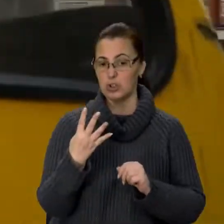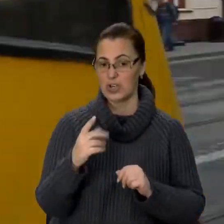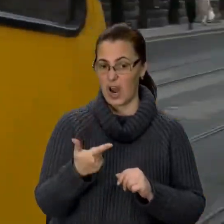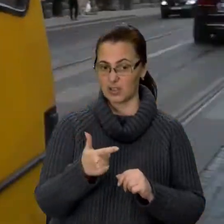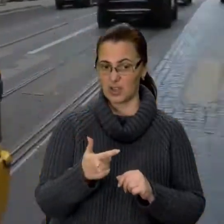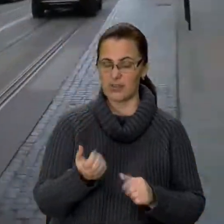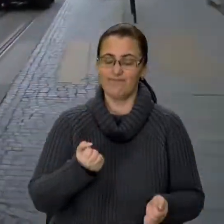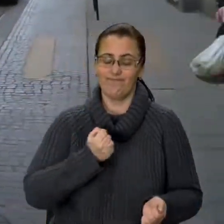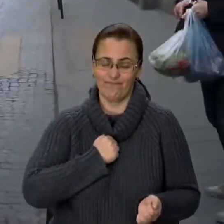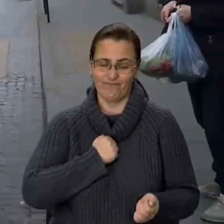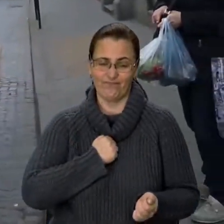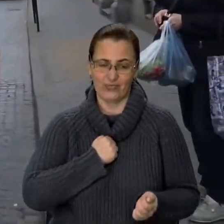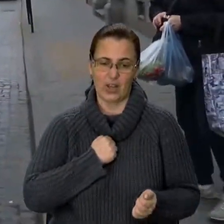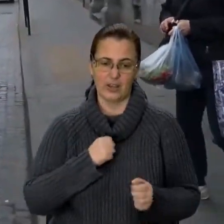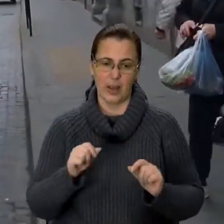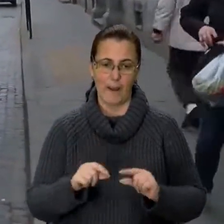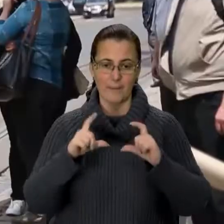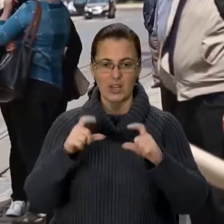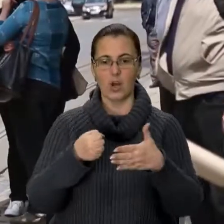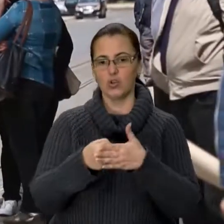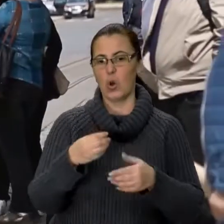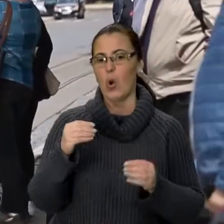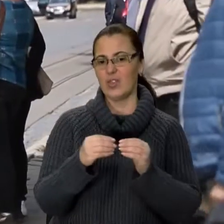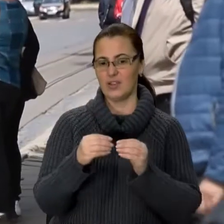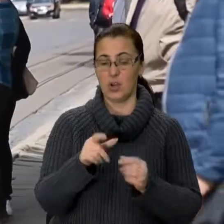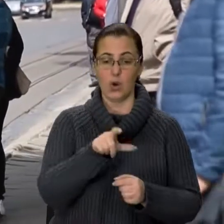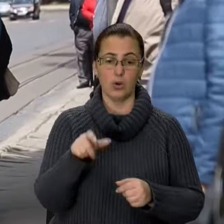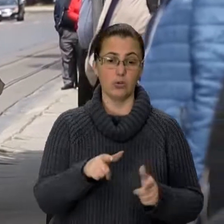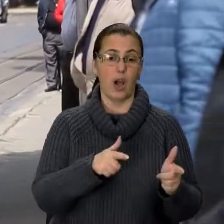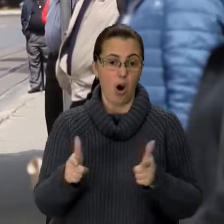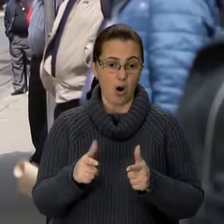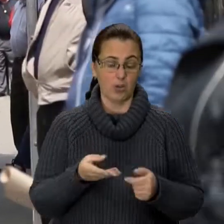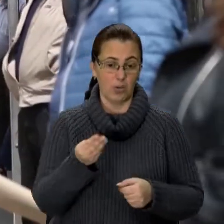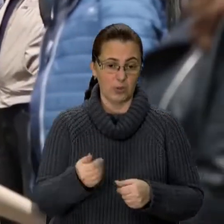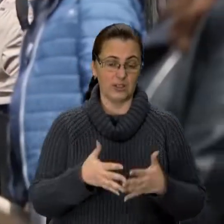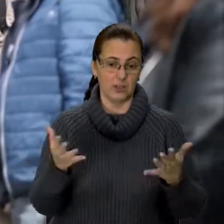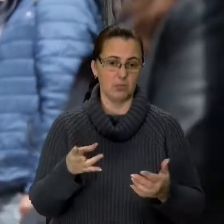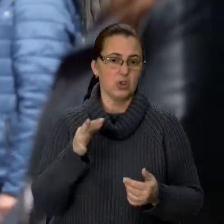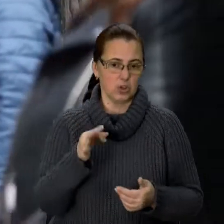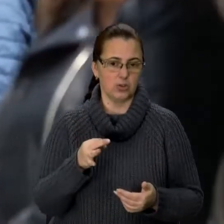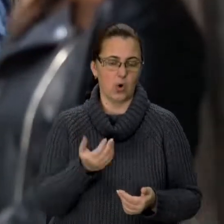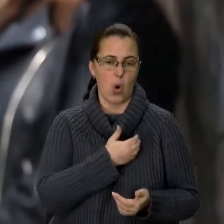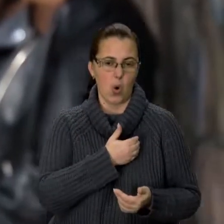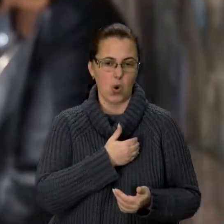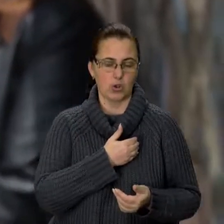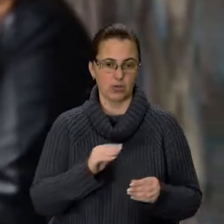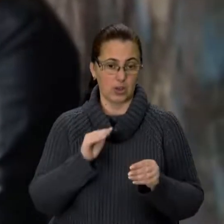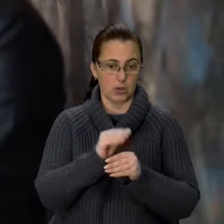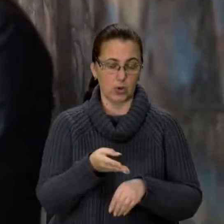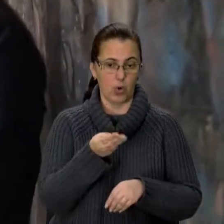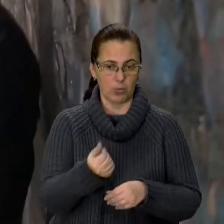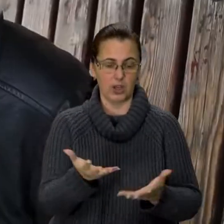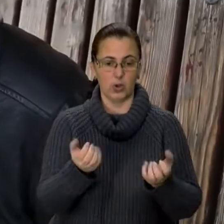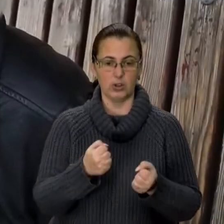зглянулись і підняли до 10. Містяни може й готові платити більше, аби ж знання, що за додаткову плату отримують